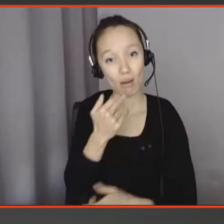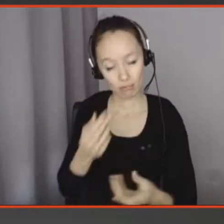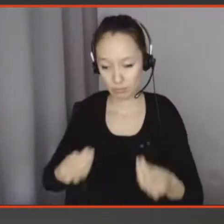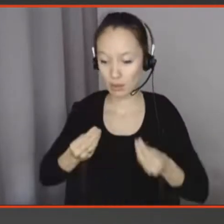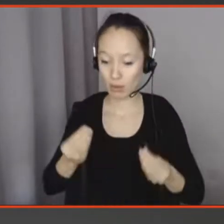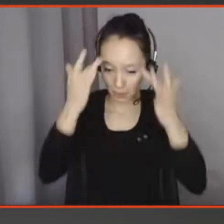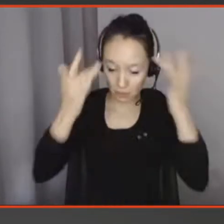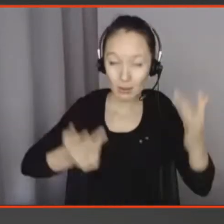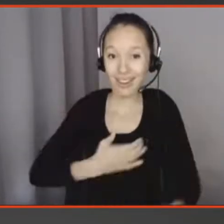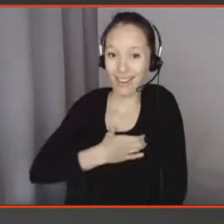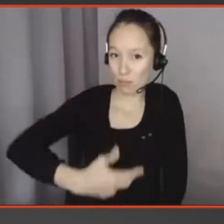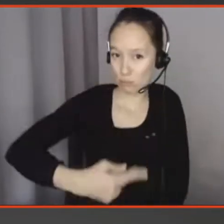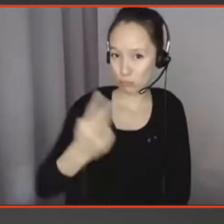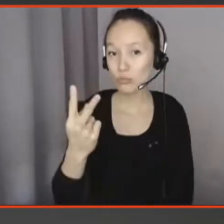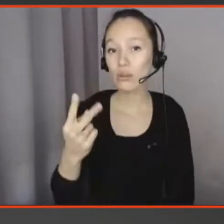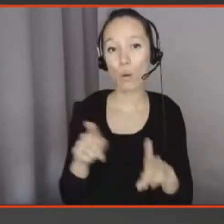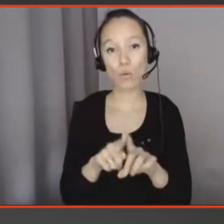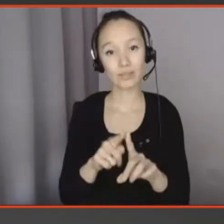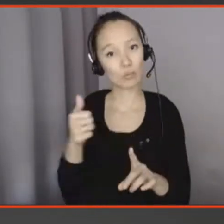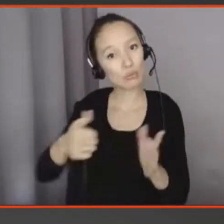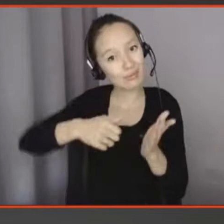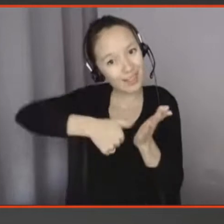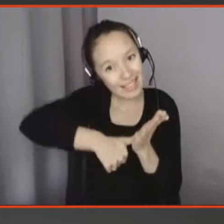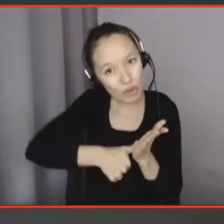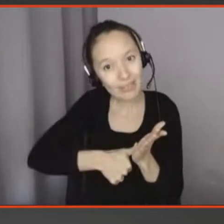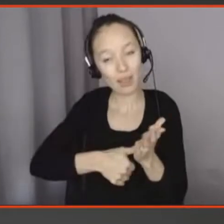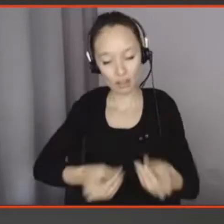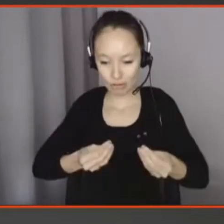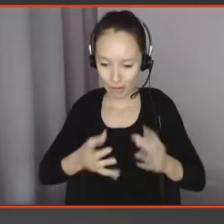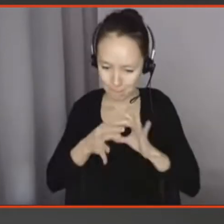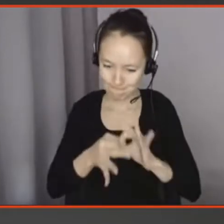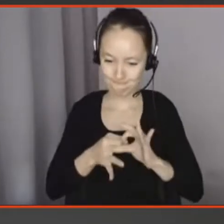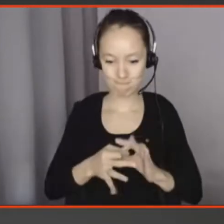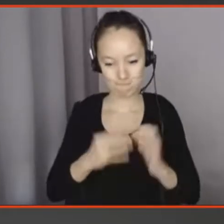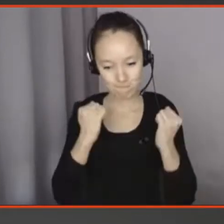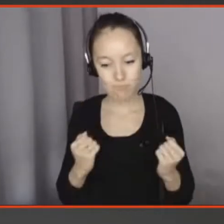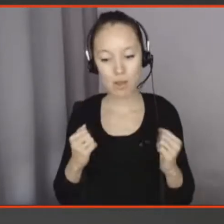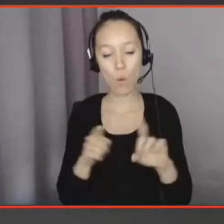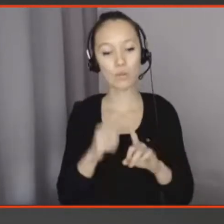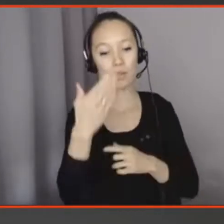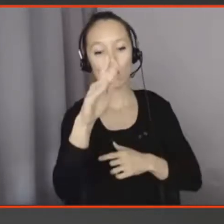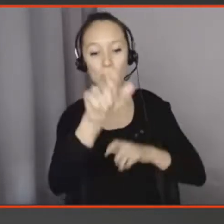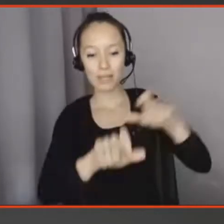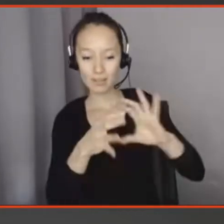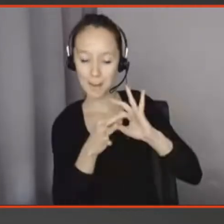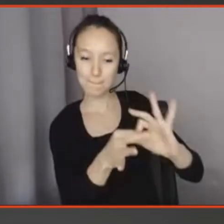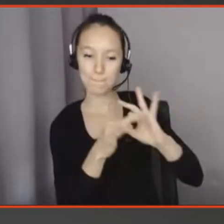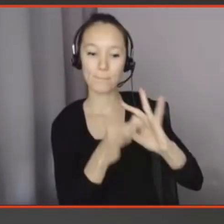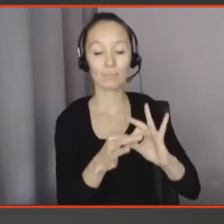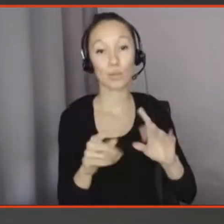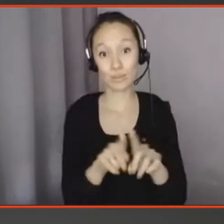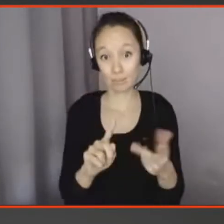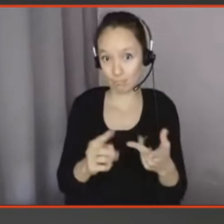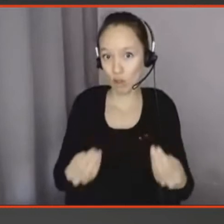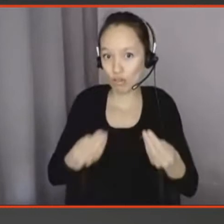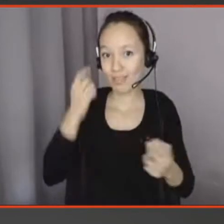qui aident les utilisateurs à exprimer leur identité, qui soutiennent leurs relations aux autres et la réflexion. Et donc, ce sont des produits qui vont pouvoir stimuler de